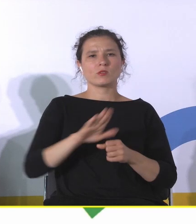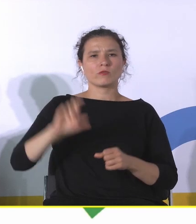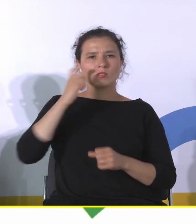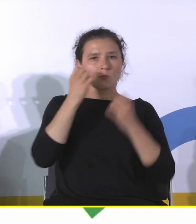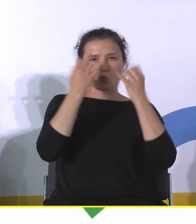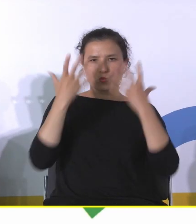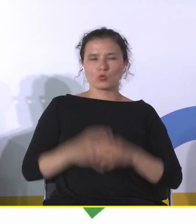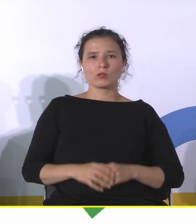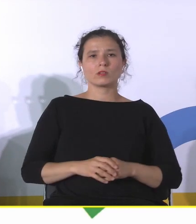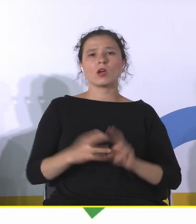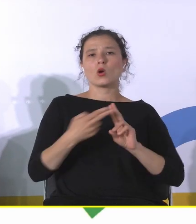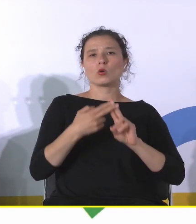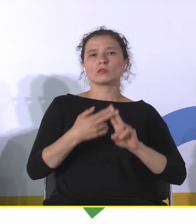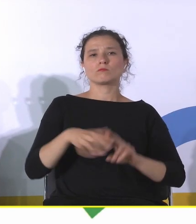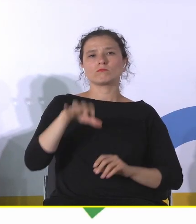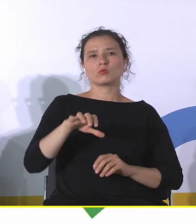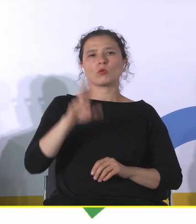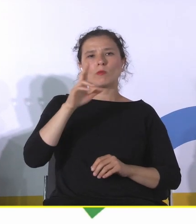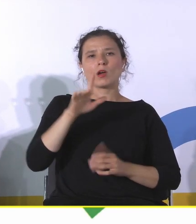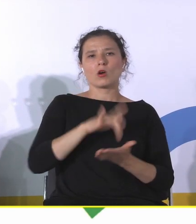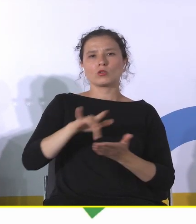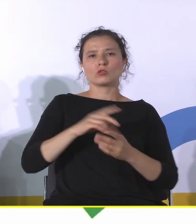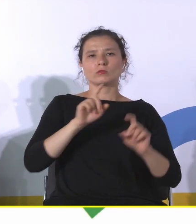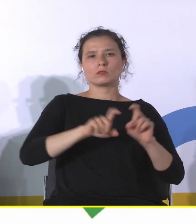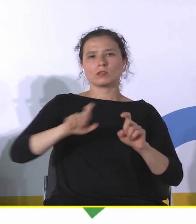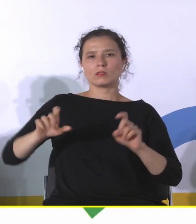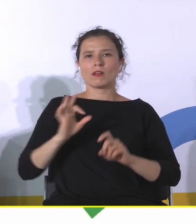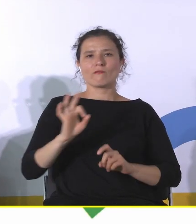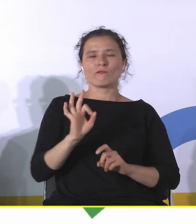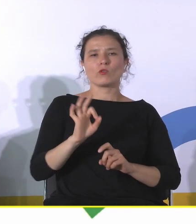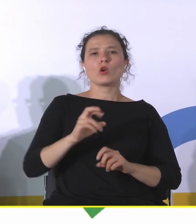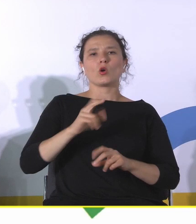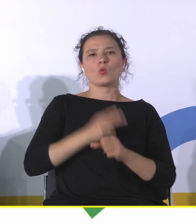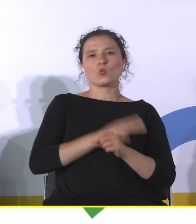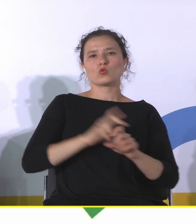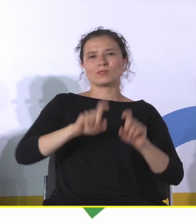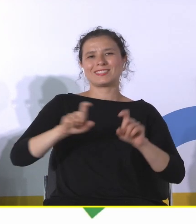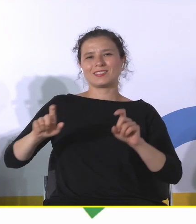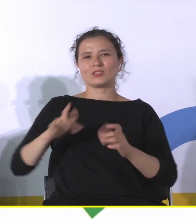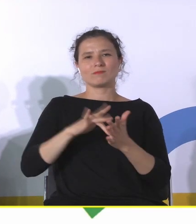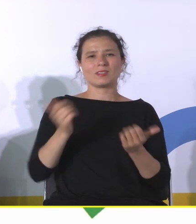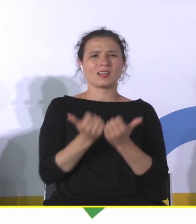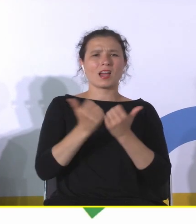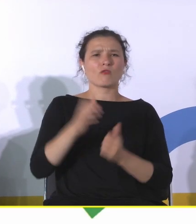konsultantka w Ośrodku Statystyki Kultury Urzędu Statystycznego w Krakowie, autorka licznych prac,